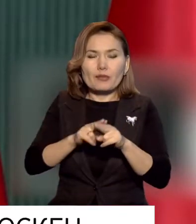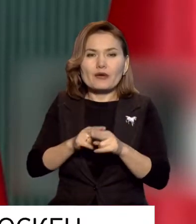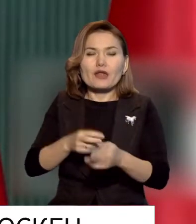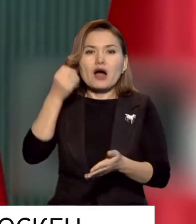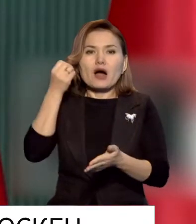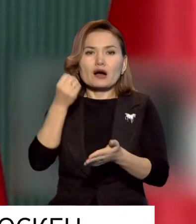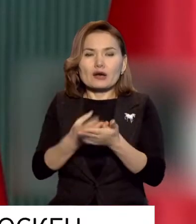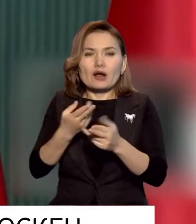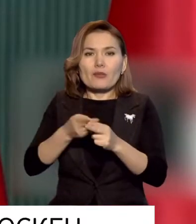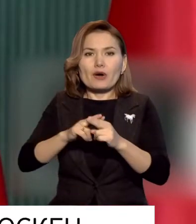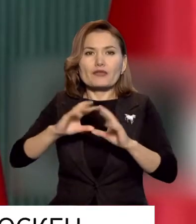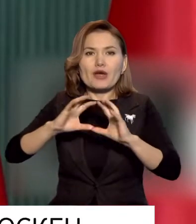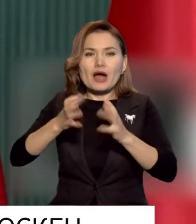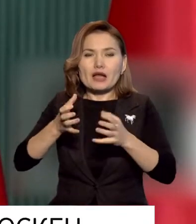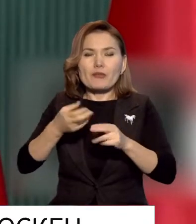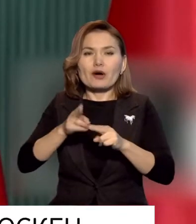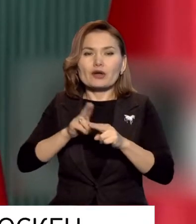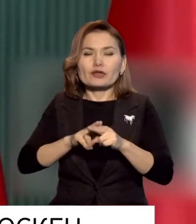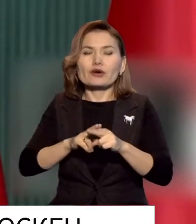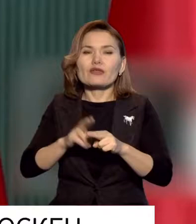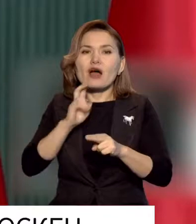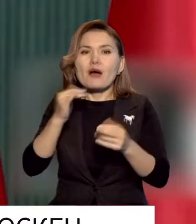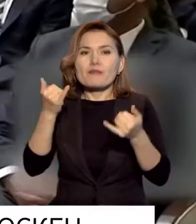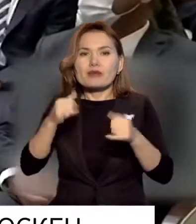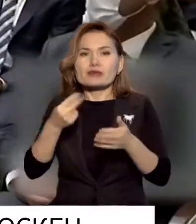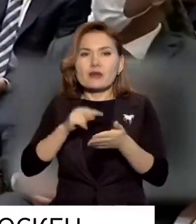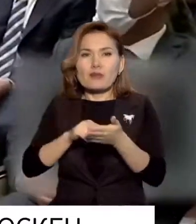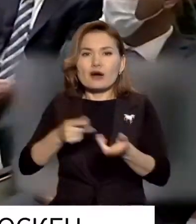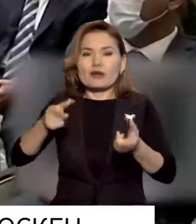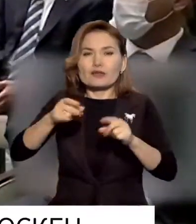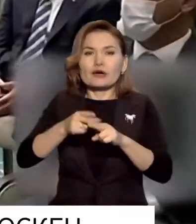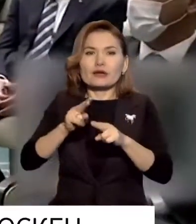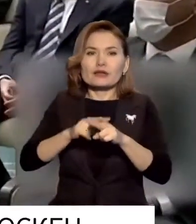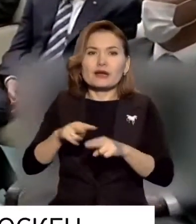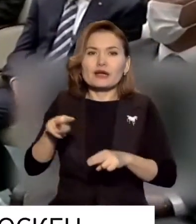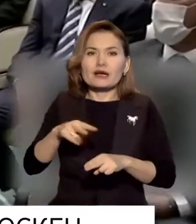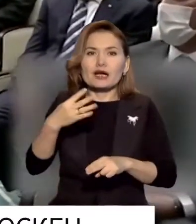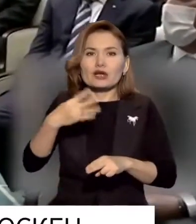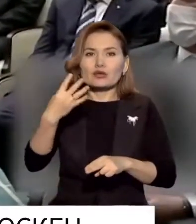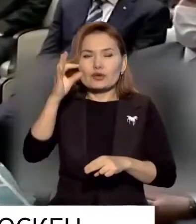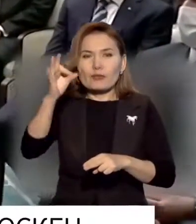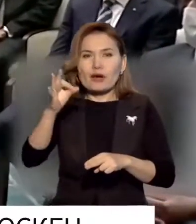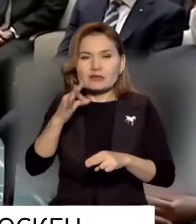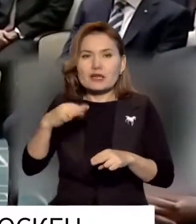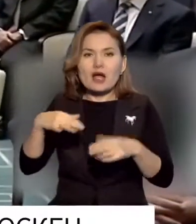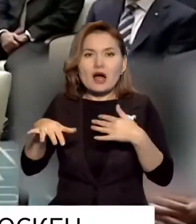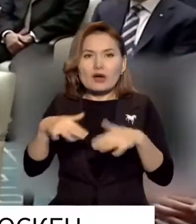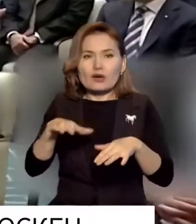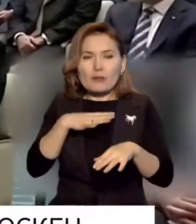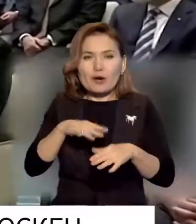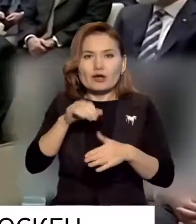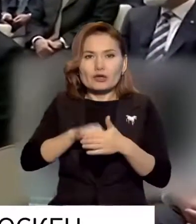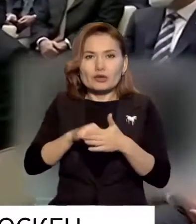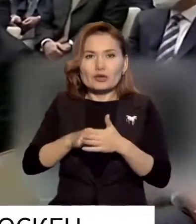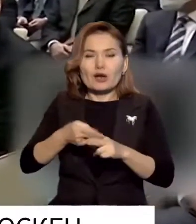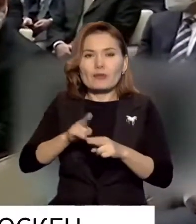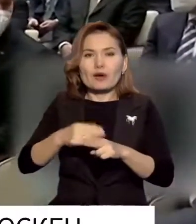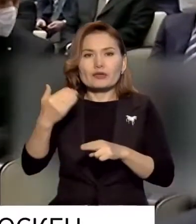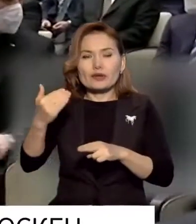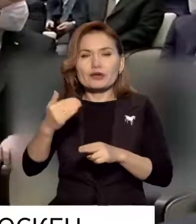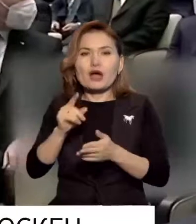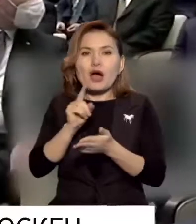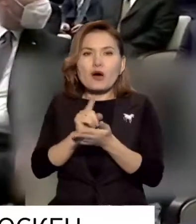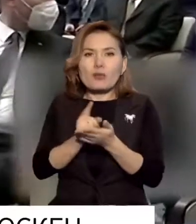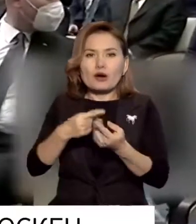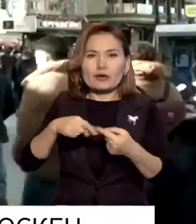әлем нарығындағы шығызат бағасының шарқтау мен лираның 44 байызға әлсіреуі себеп, сондаяқ түрке лидері қызырлы